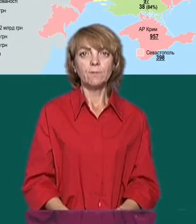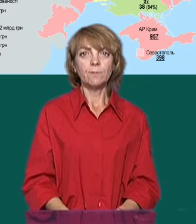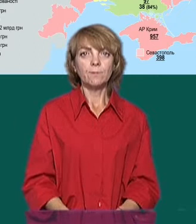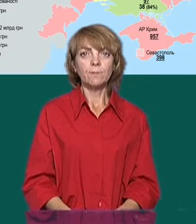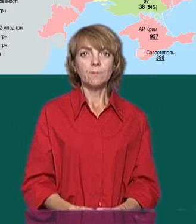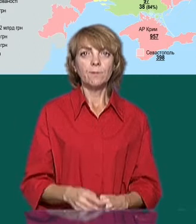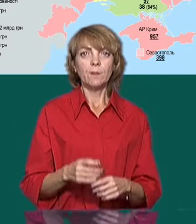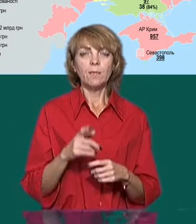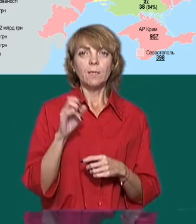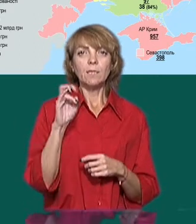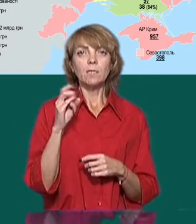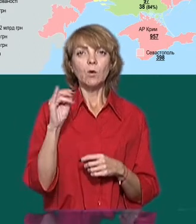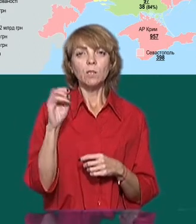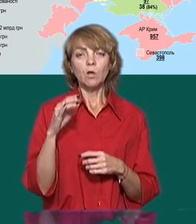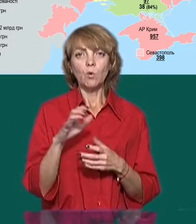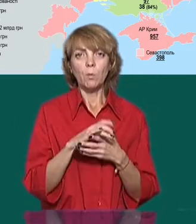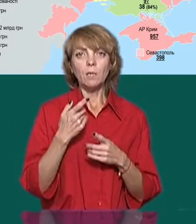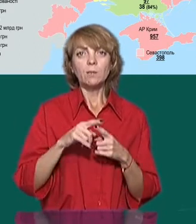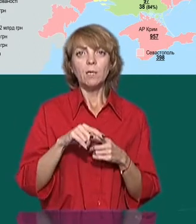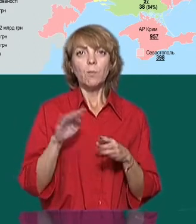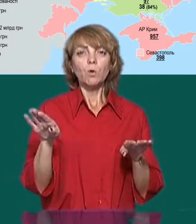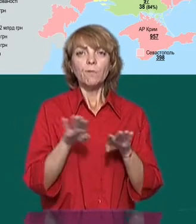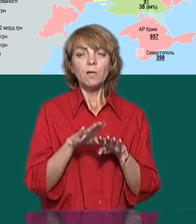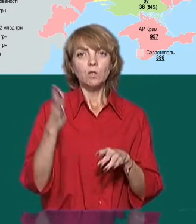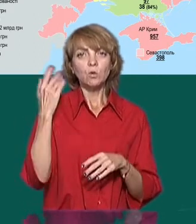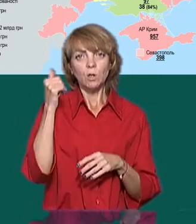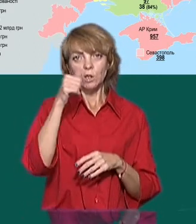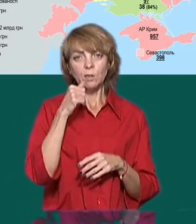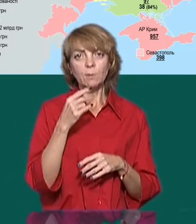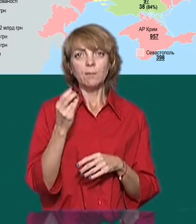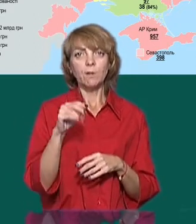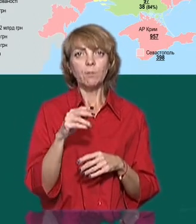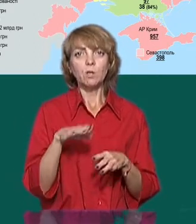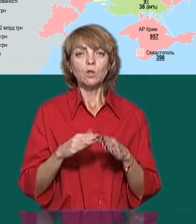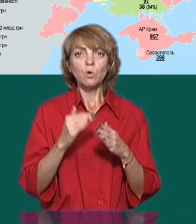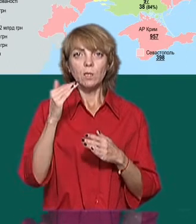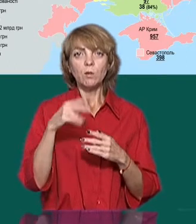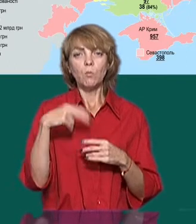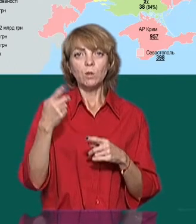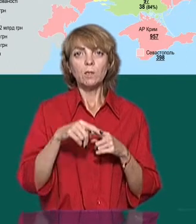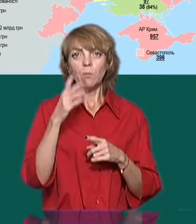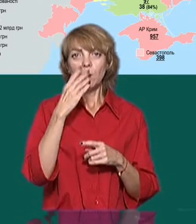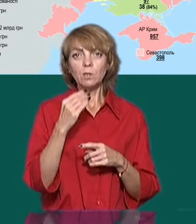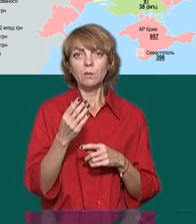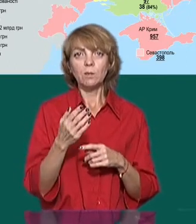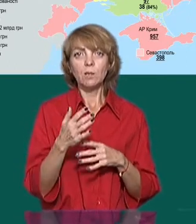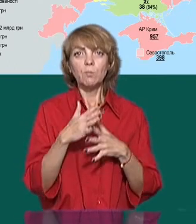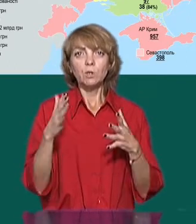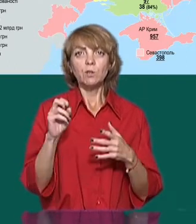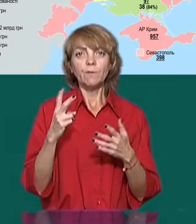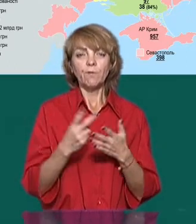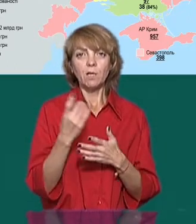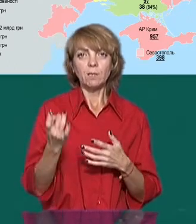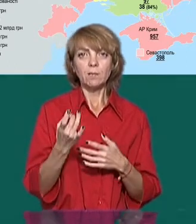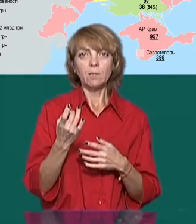національної акціонерній компанії. Якщо порівняти з торічними цифрами, то зростання боргу це майже більш ніж у два